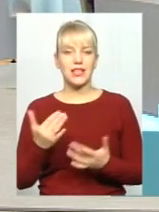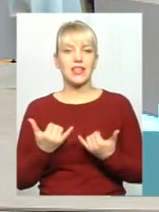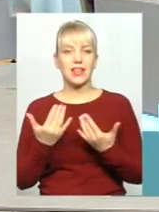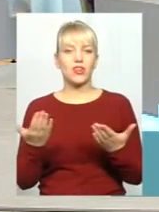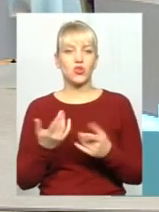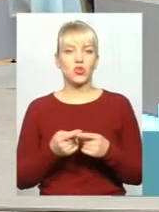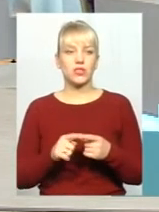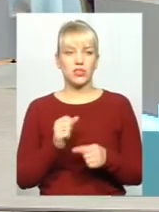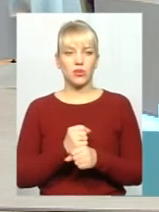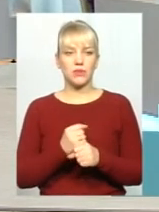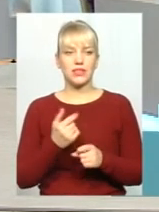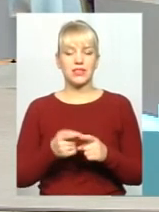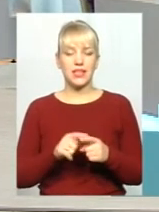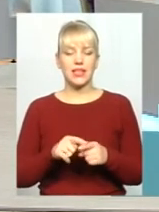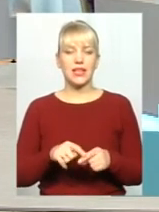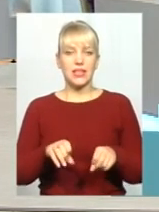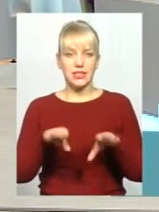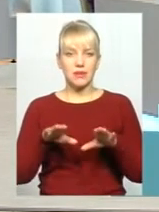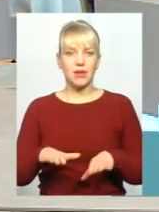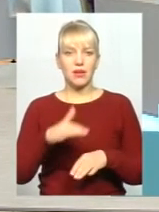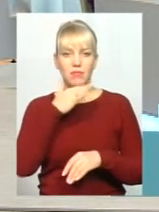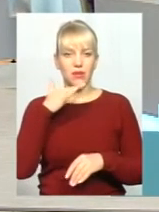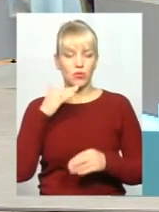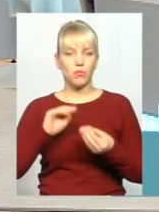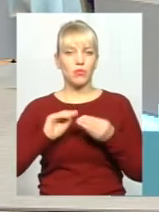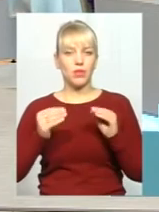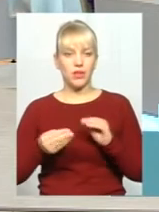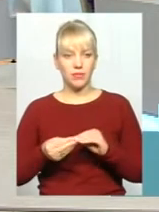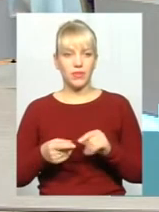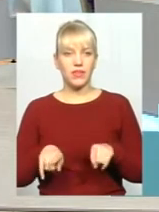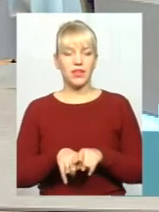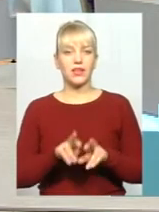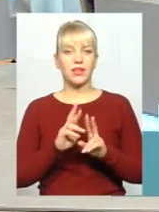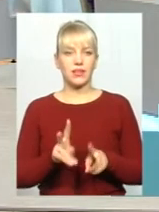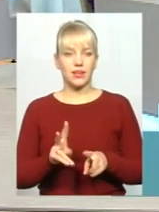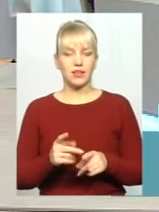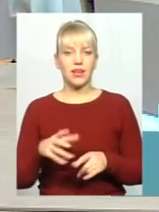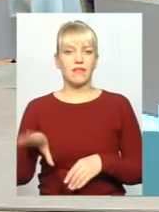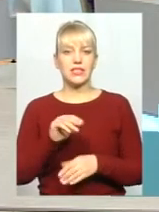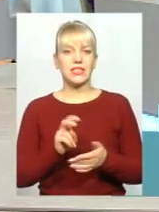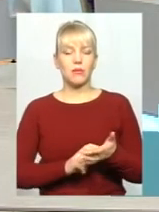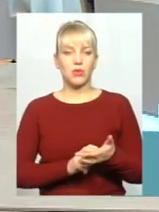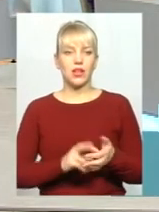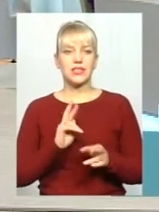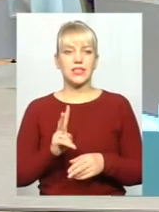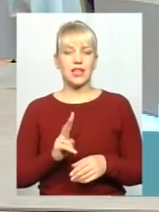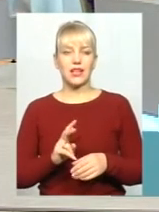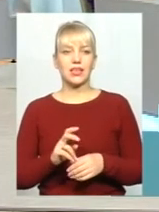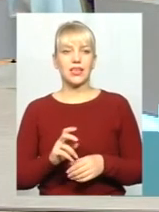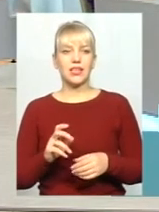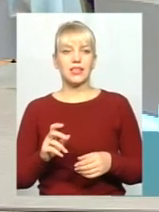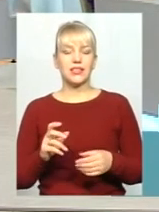по-перше, знімає дуже багато всяких проблем, таких, як, от, всі бояться, там, як знайти того